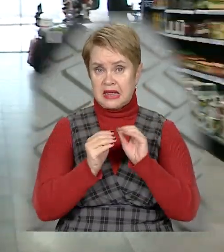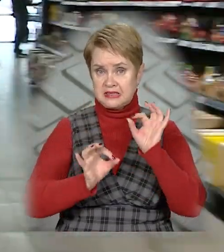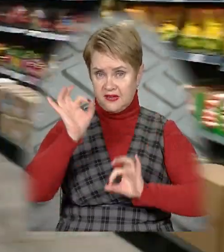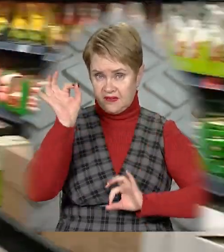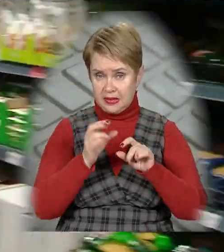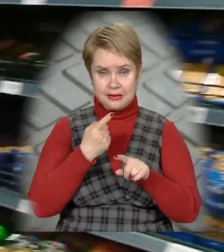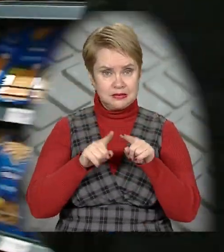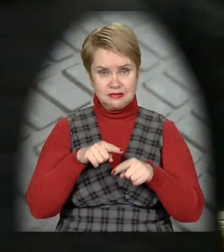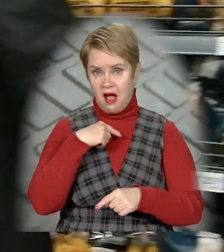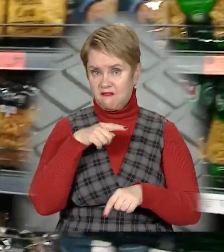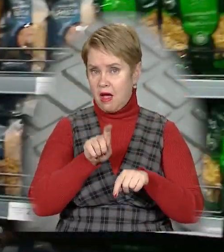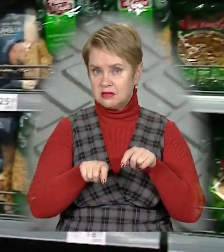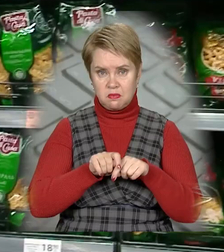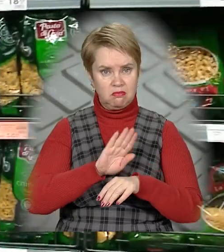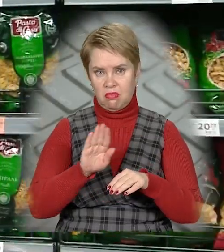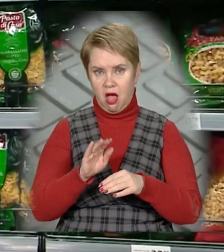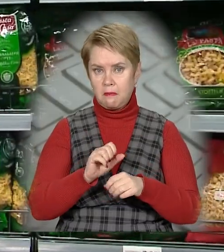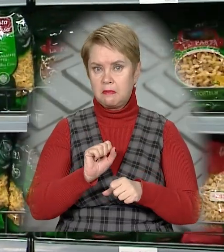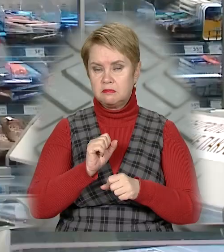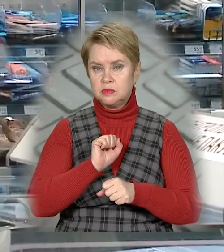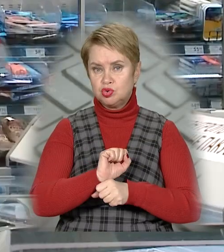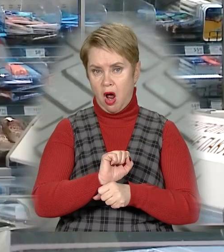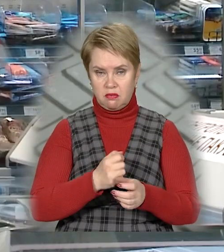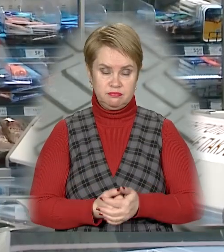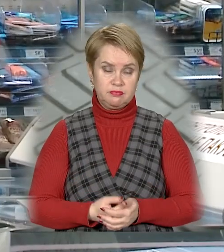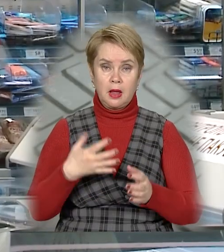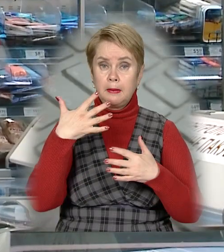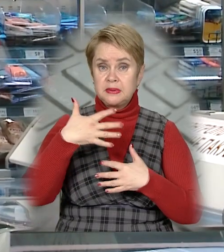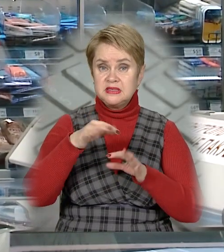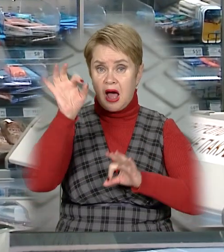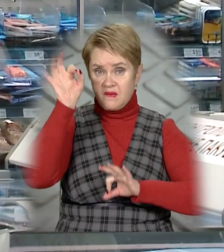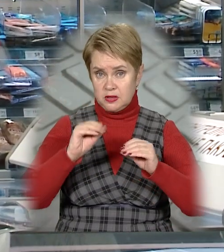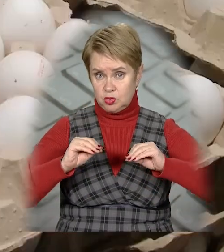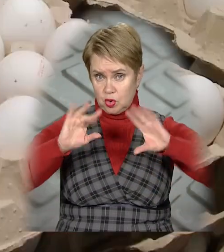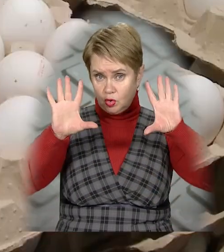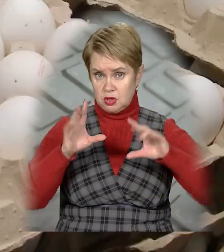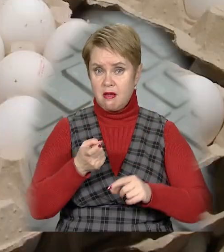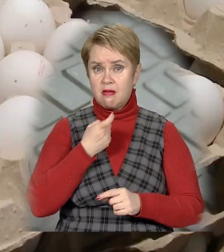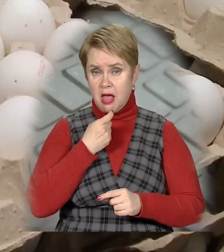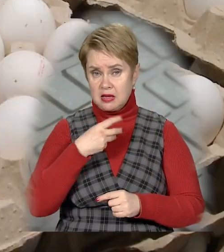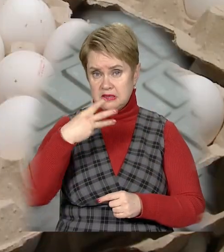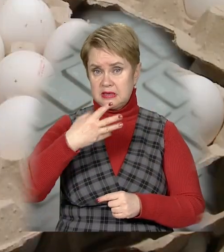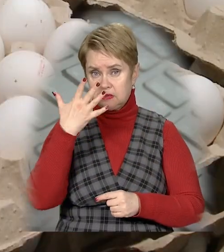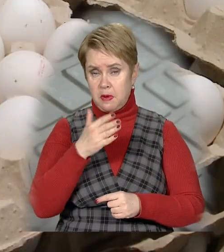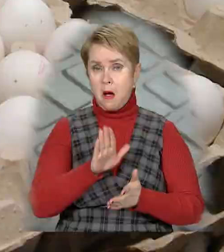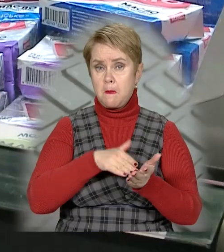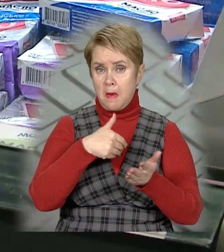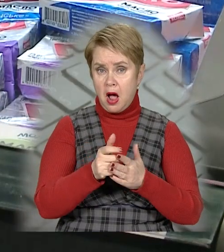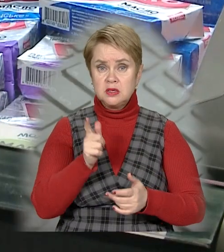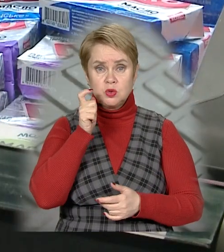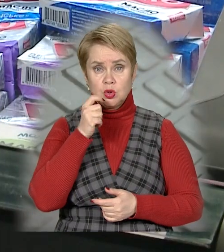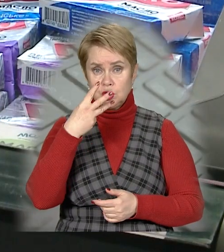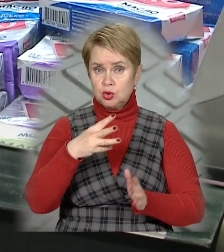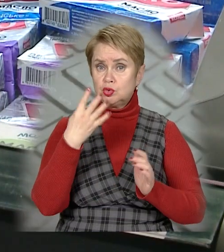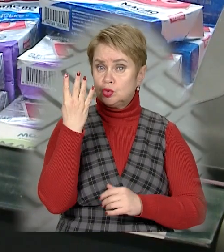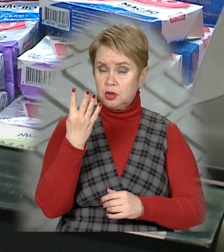10 відсотків. І це, кажуть експерти, не межа. Більше ніж на 50 відсотків здорожчали яйця на 35 масло, а